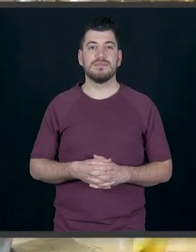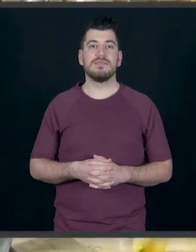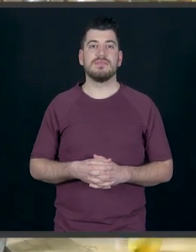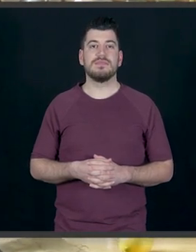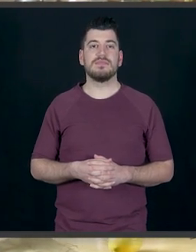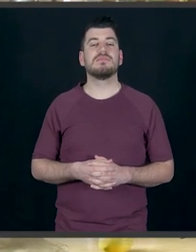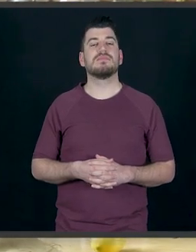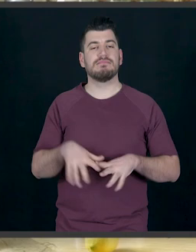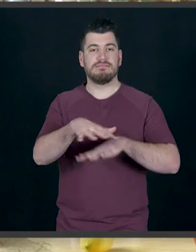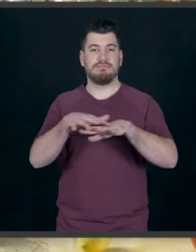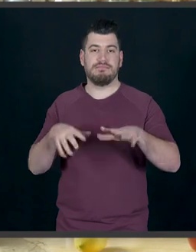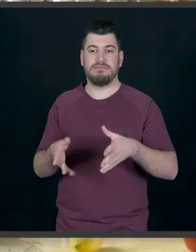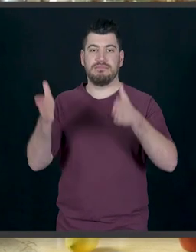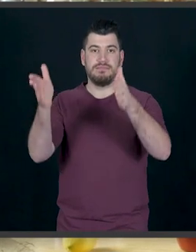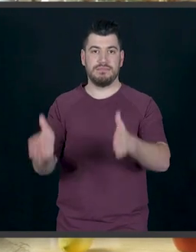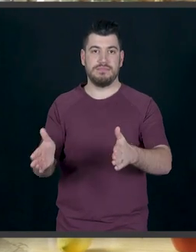Και θα βγάλω μία σχάρα.